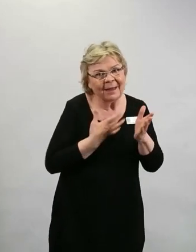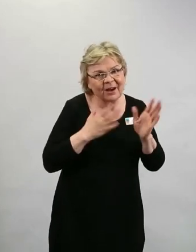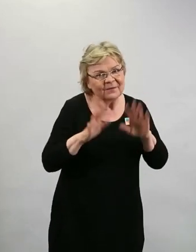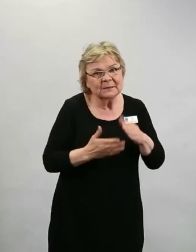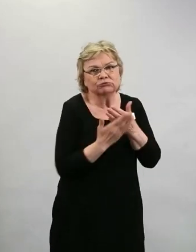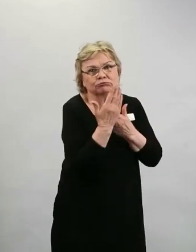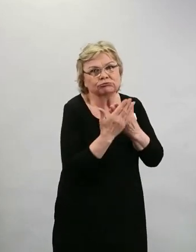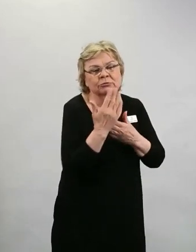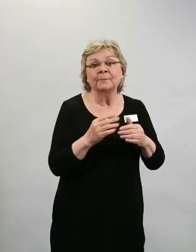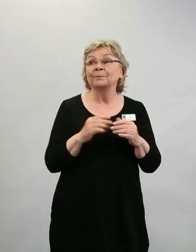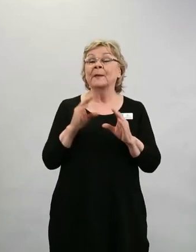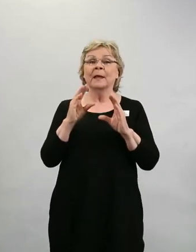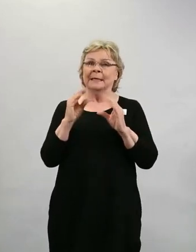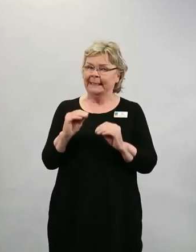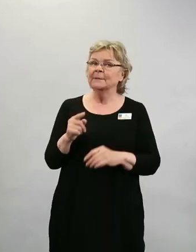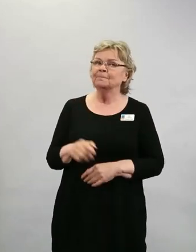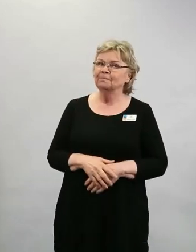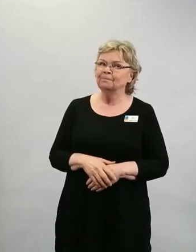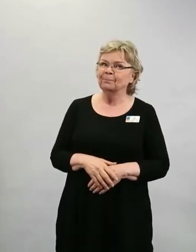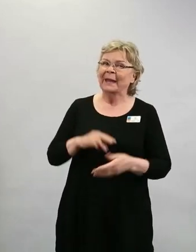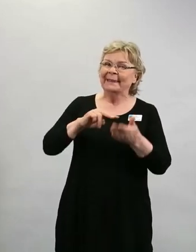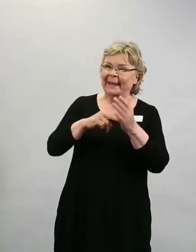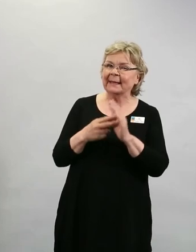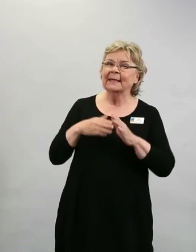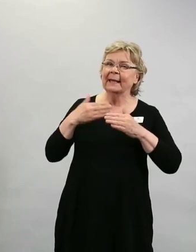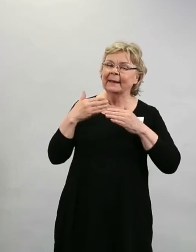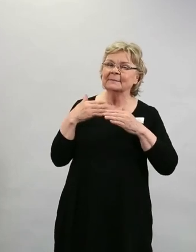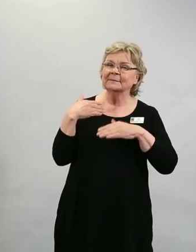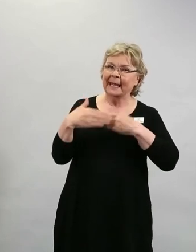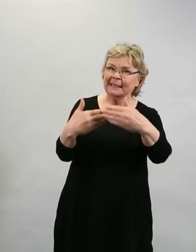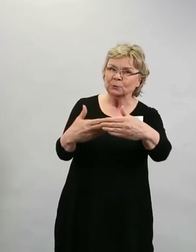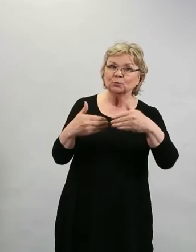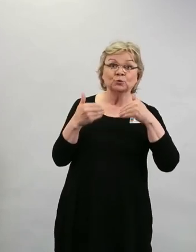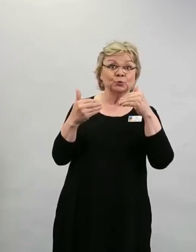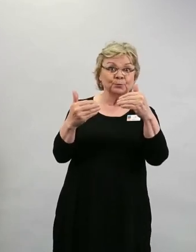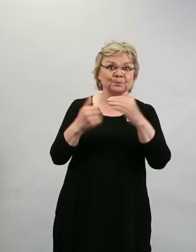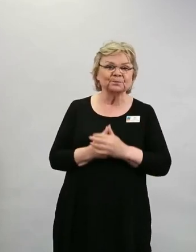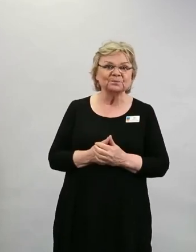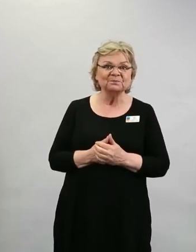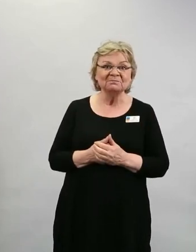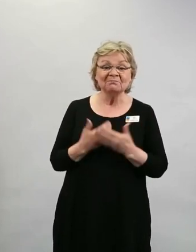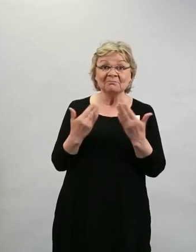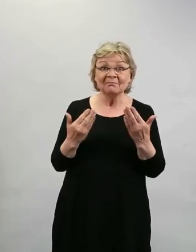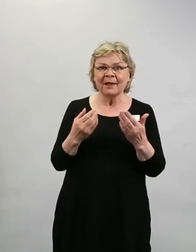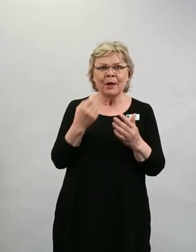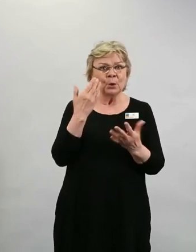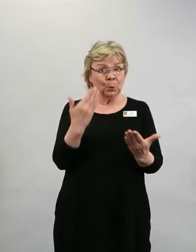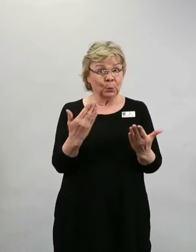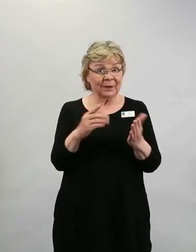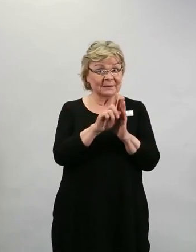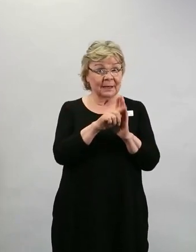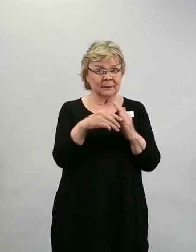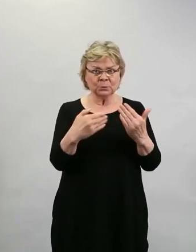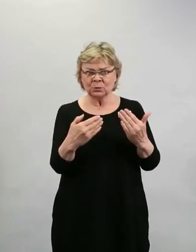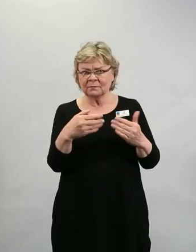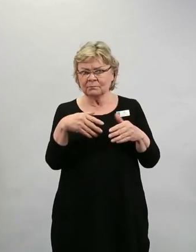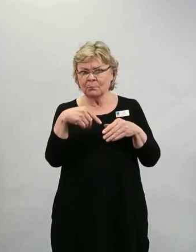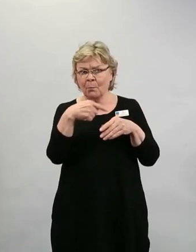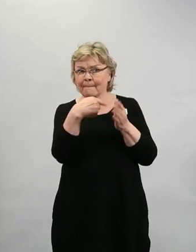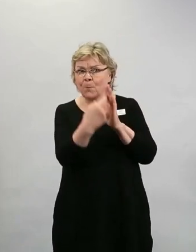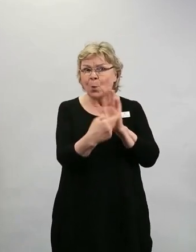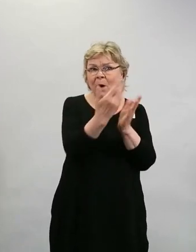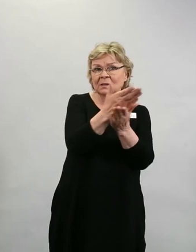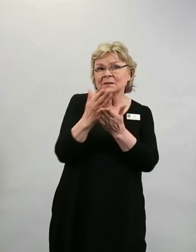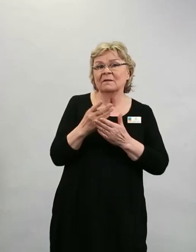kehitystyö kuitenkin koko aika edistyy. Kyllä. Tuleeko teille tässä vaiheessa vielä jotain muita asioita mieleen, mitä haluaisitte